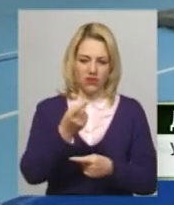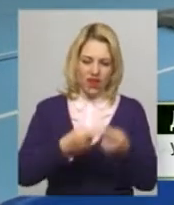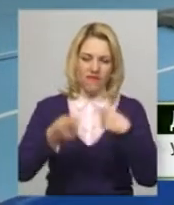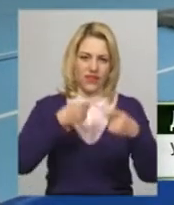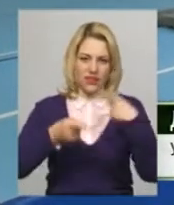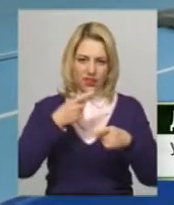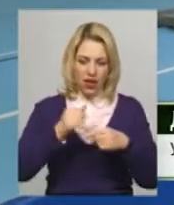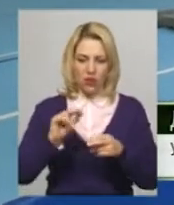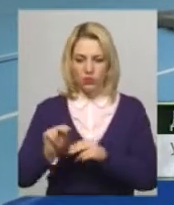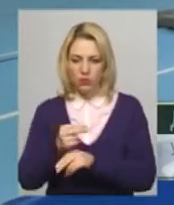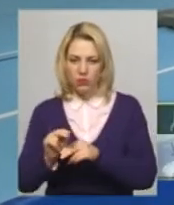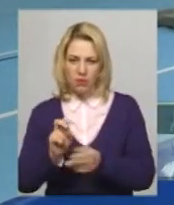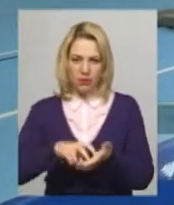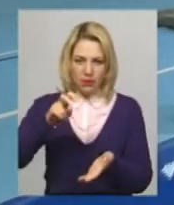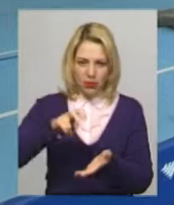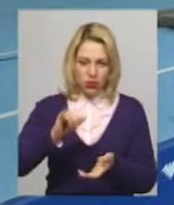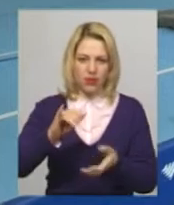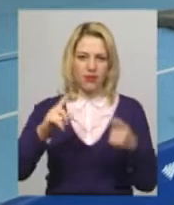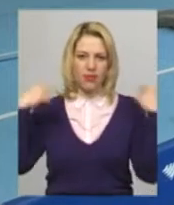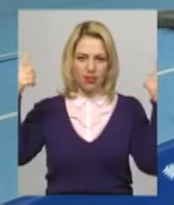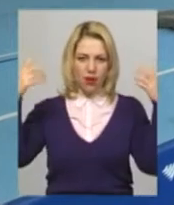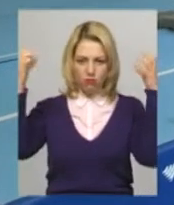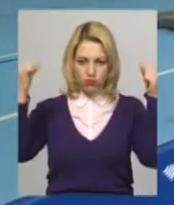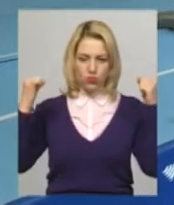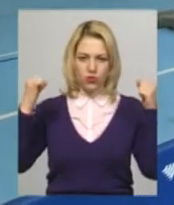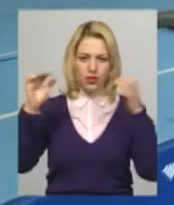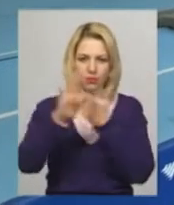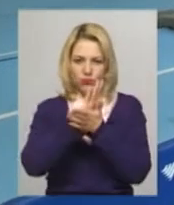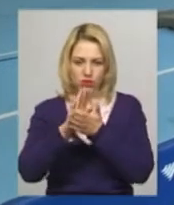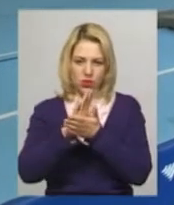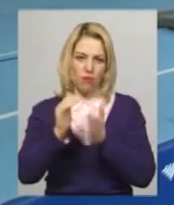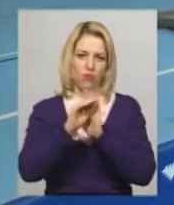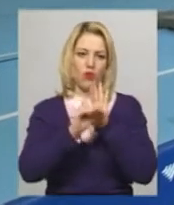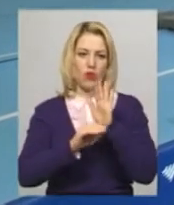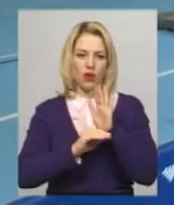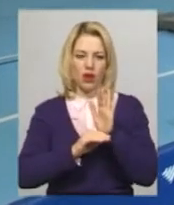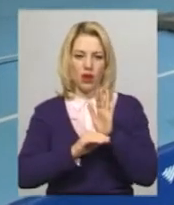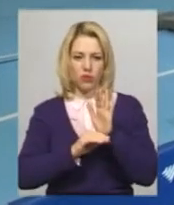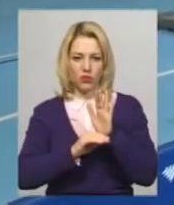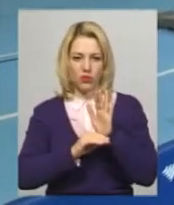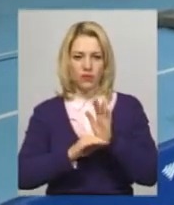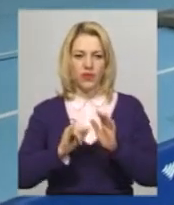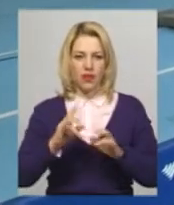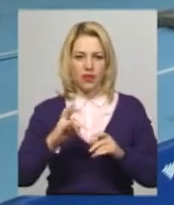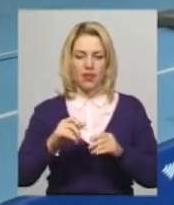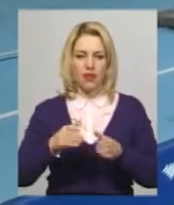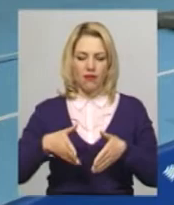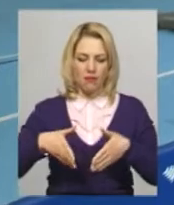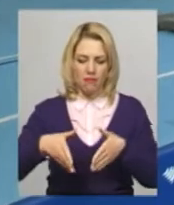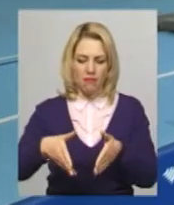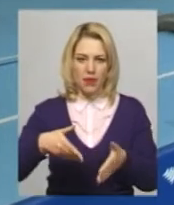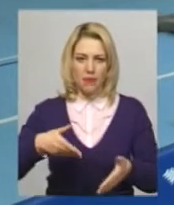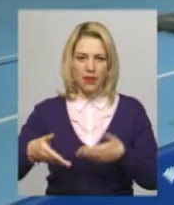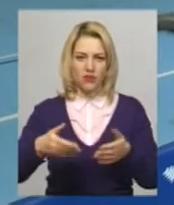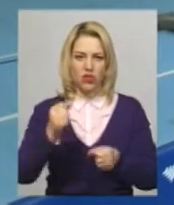підправити з кохару углом, на брусях підчистити програму і вставити постав і снять, і на брівні виконати